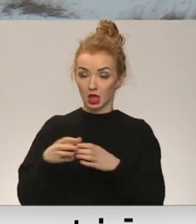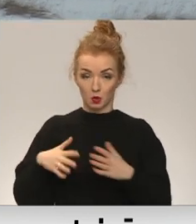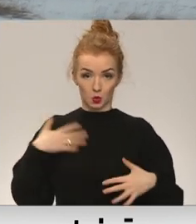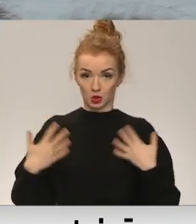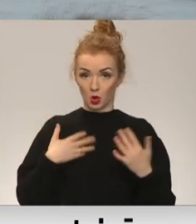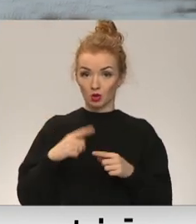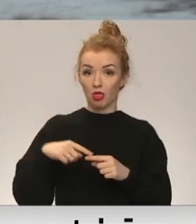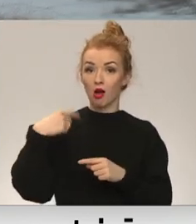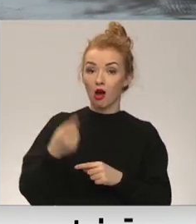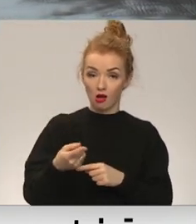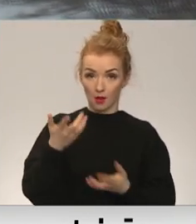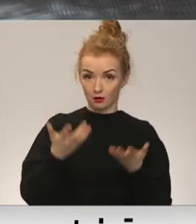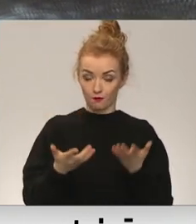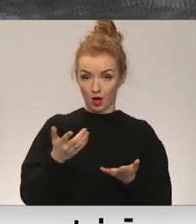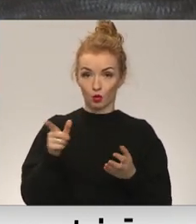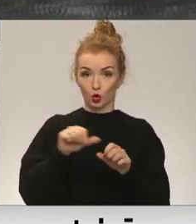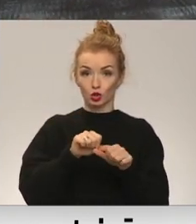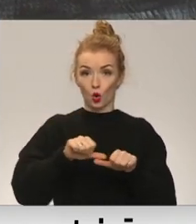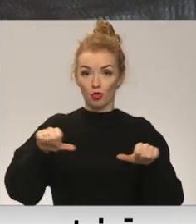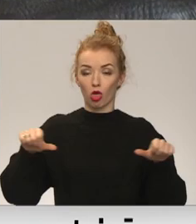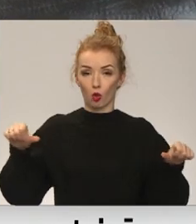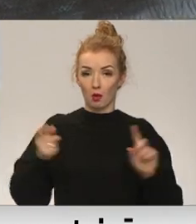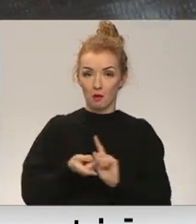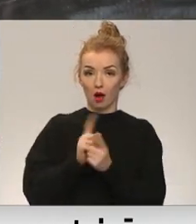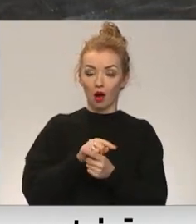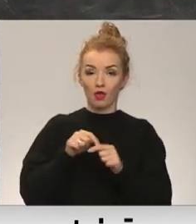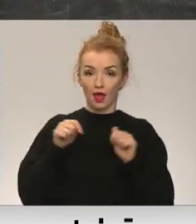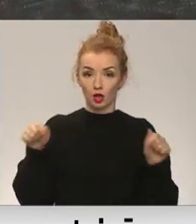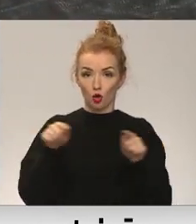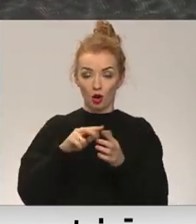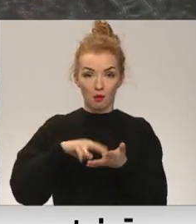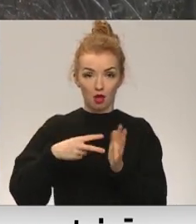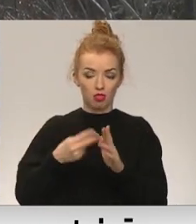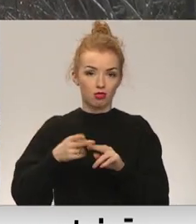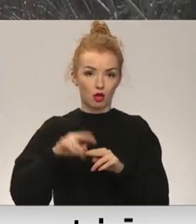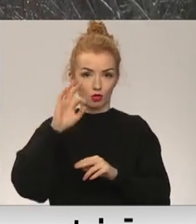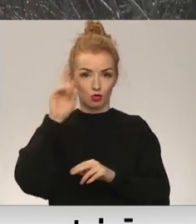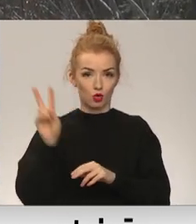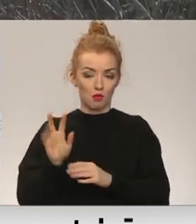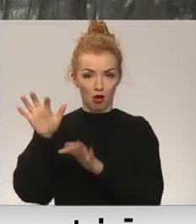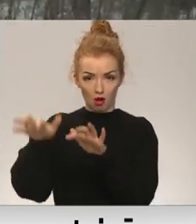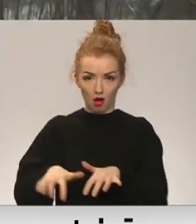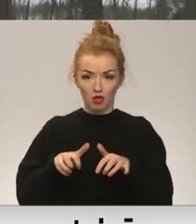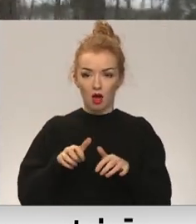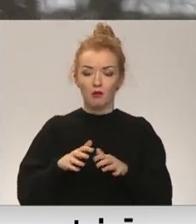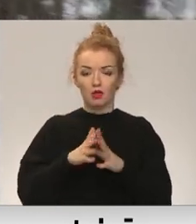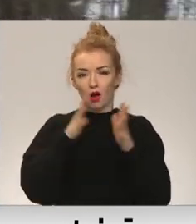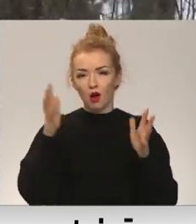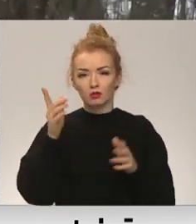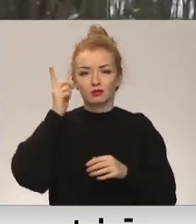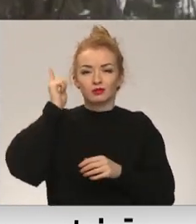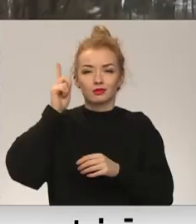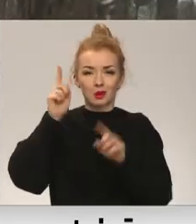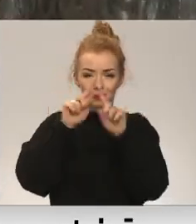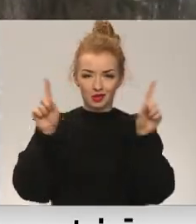ka nākamais solis varētu būt zonējumi maiņa teritoriālajā plānojumā. Tādī jādi jūrma, lai atņemot neskaitāmas simtgadīgas priedzes un